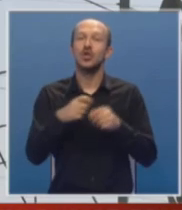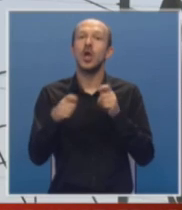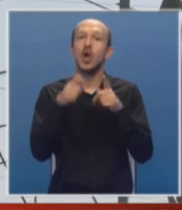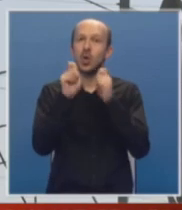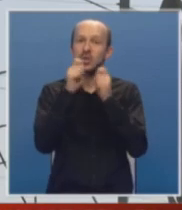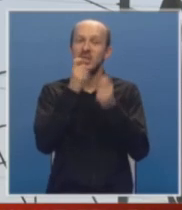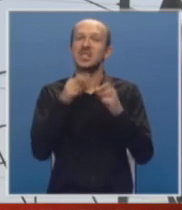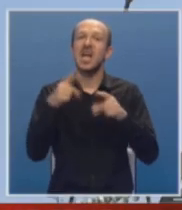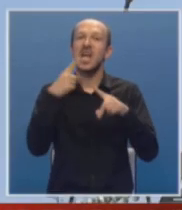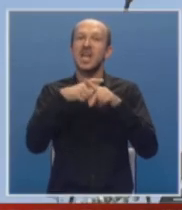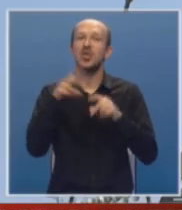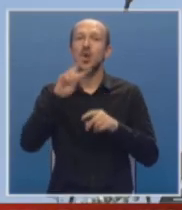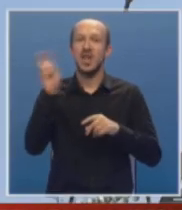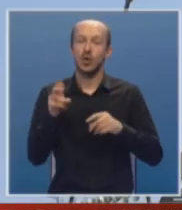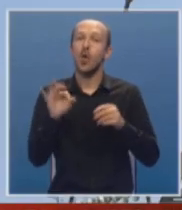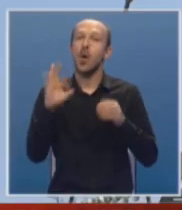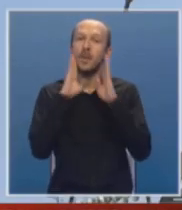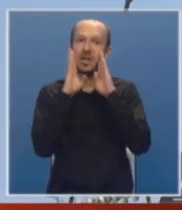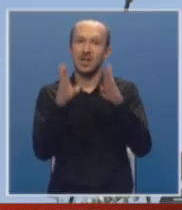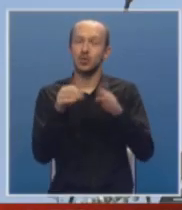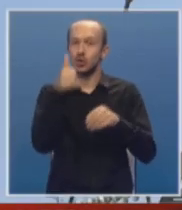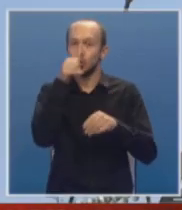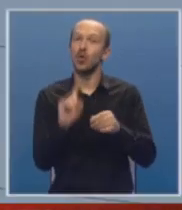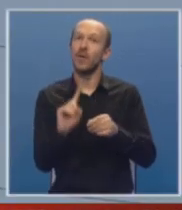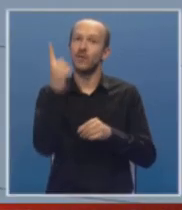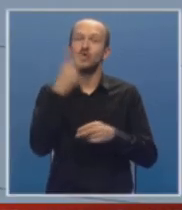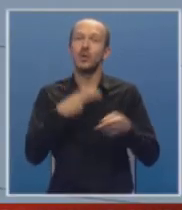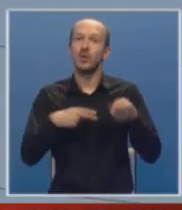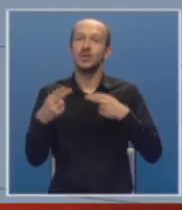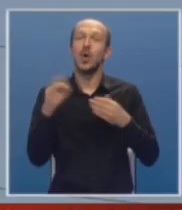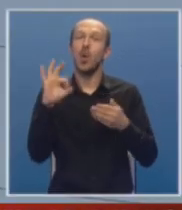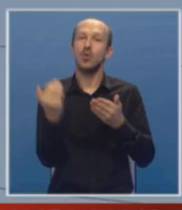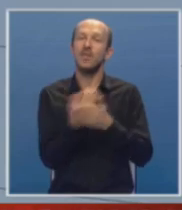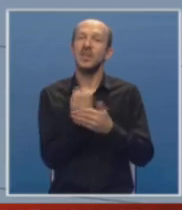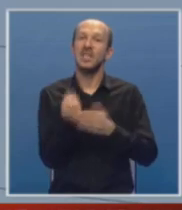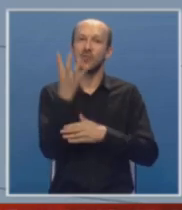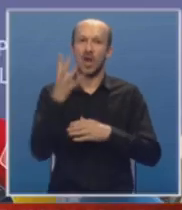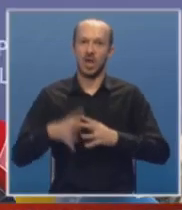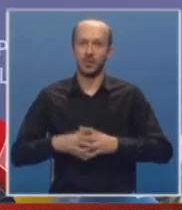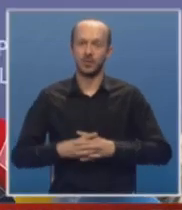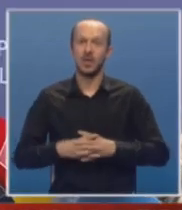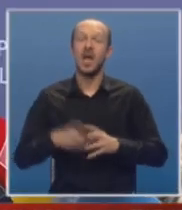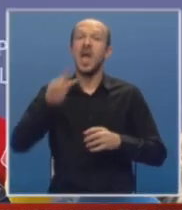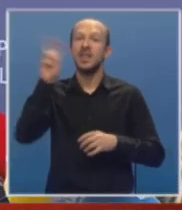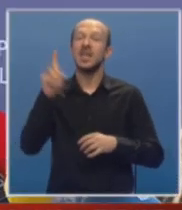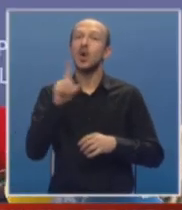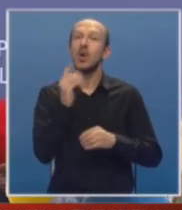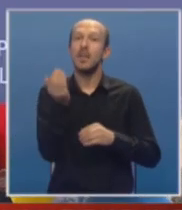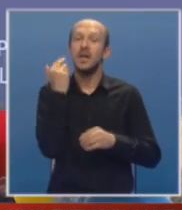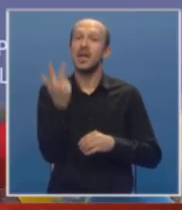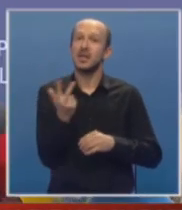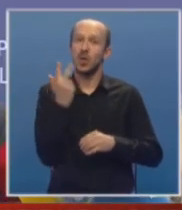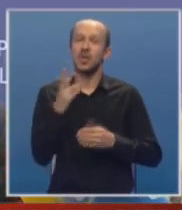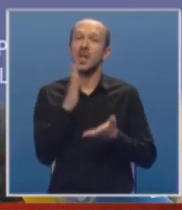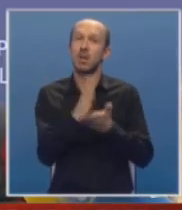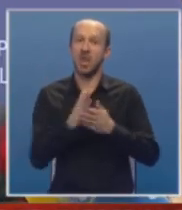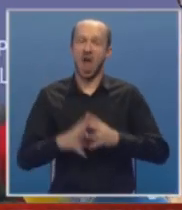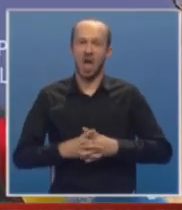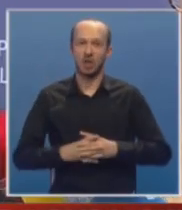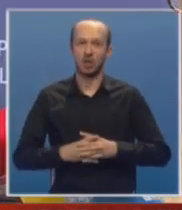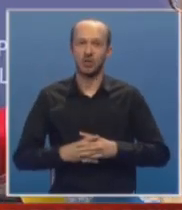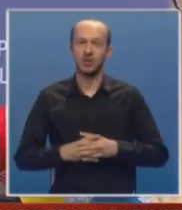koncesije za hidroenergiju. Opredjeljeni su da što više proizvode iz obnovljivih izvora. Energija koja je prije tri godine bila